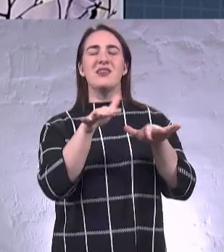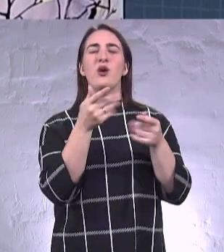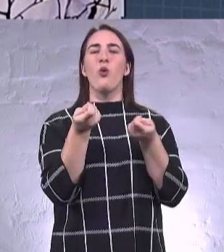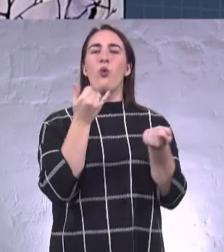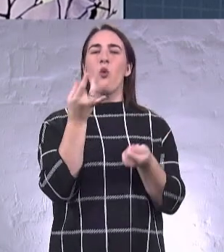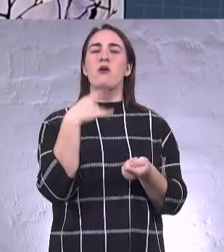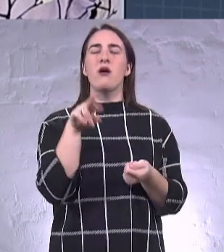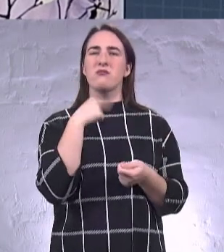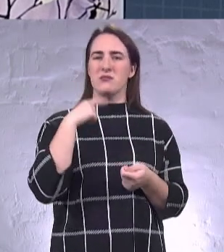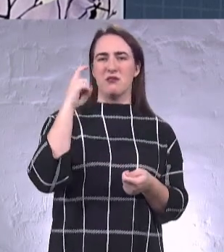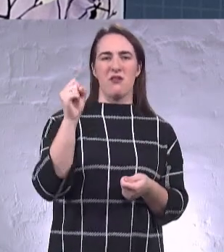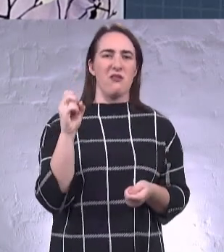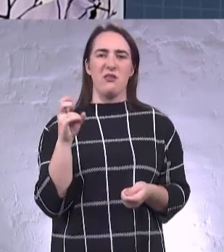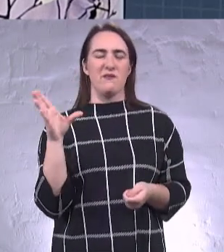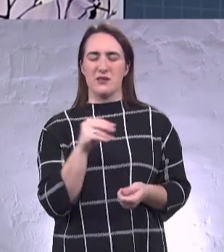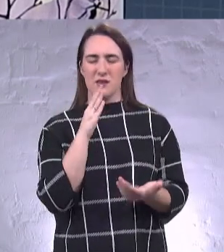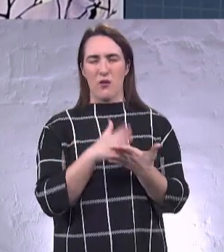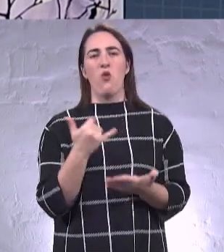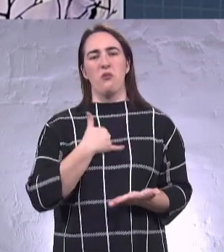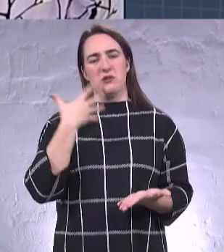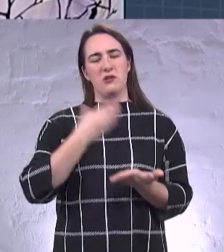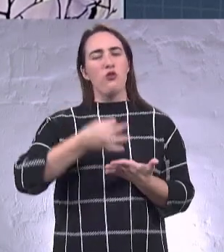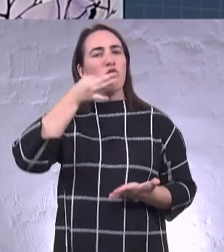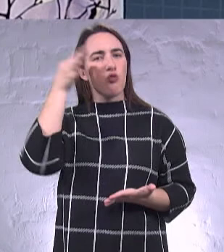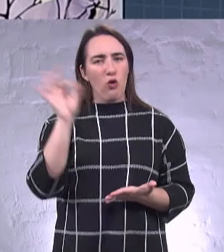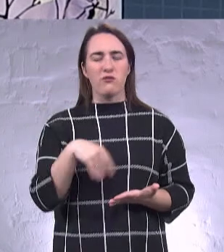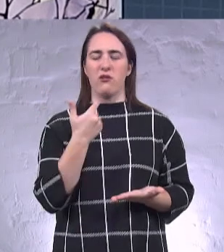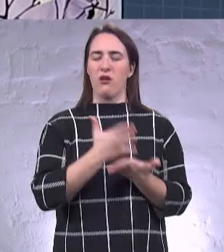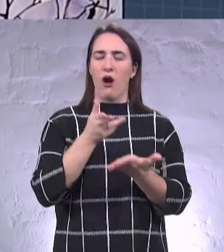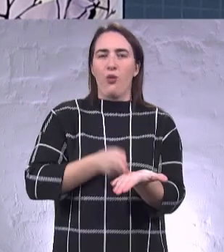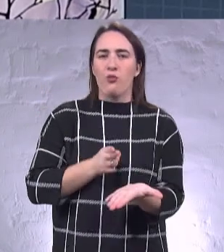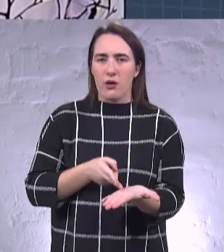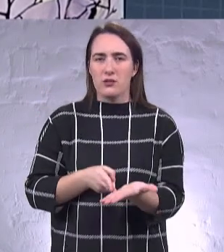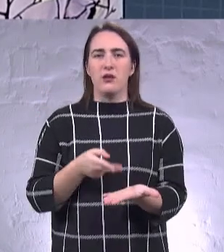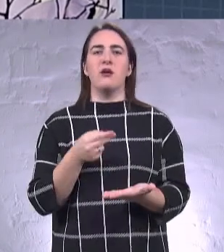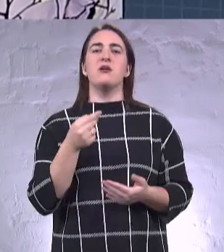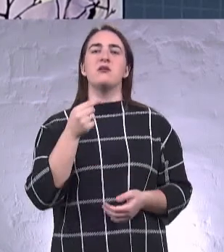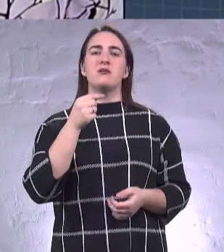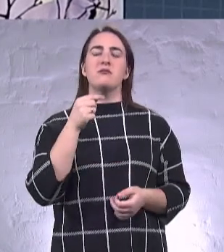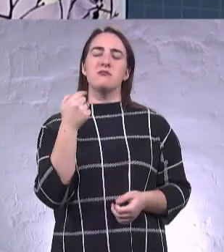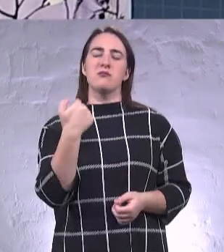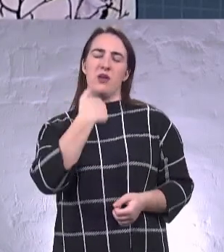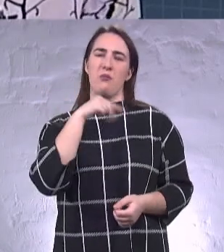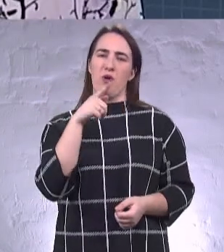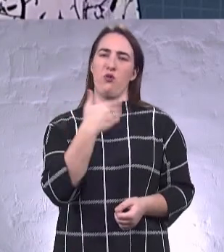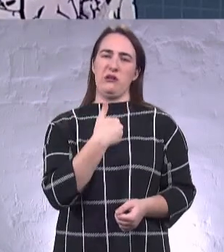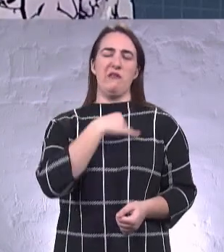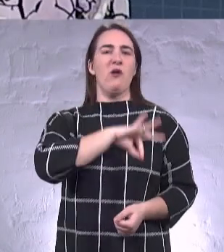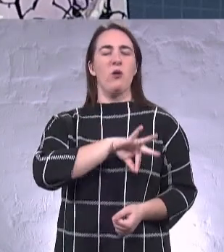підтримувати, і в мене є певний досвід, є аргументи, які я хотів би викласти.